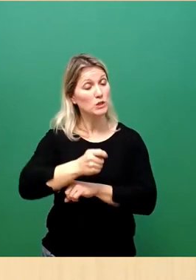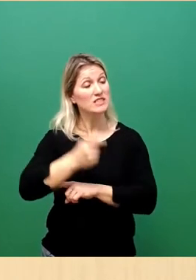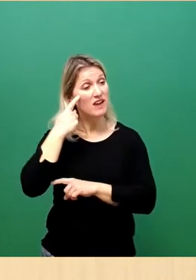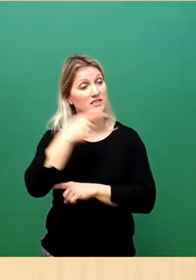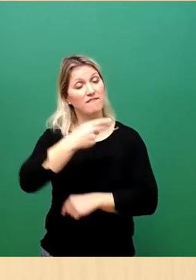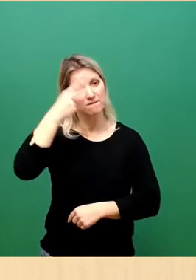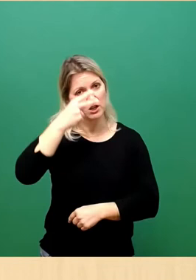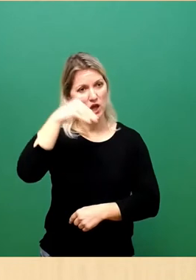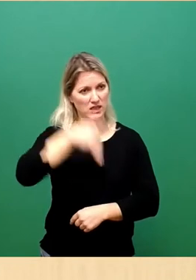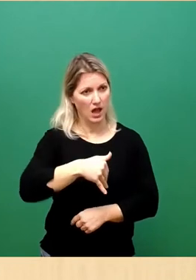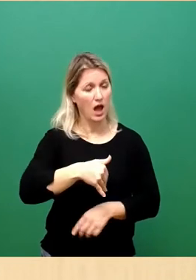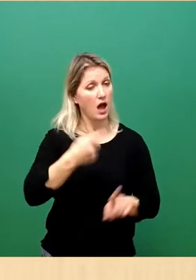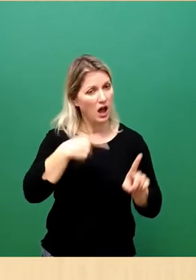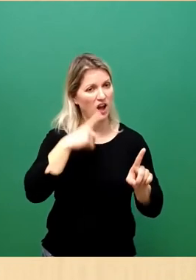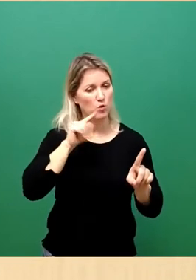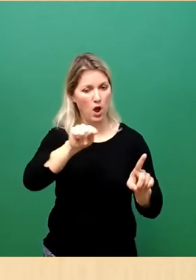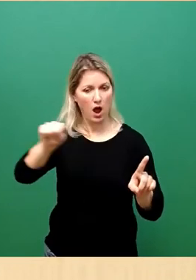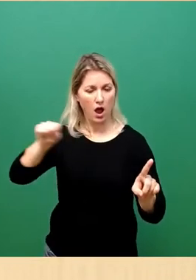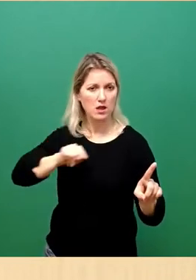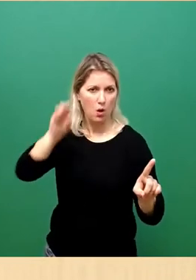anderen hier nochmal klar sagen.